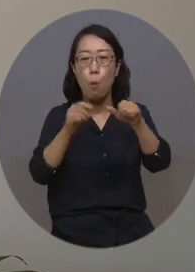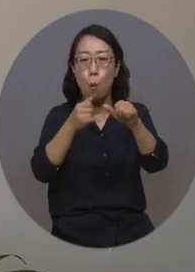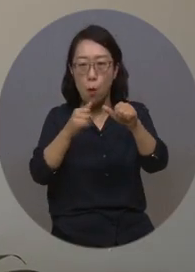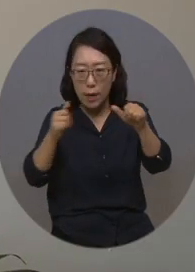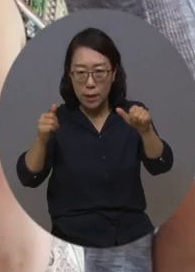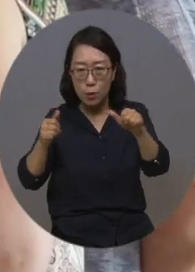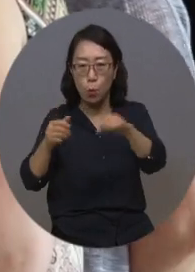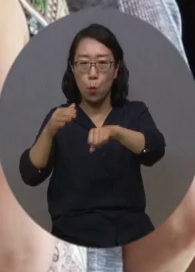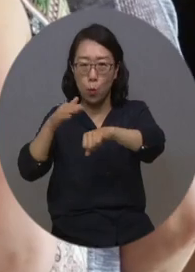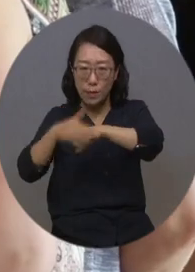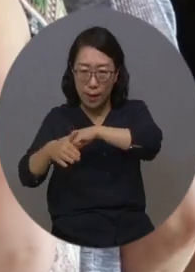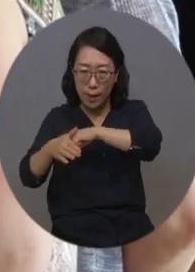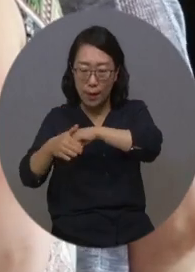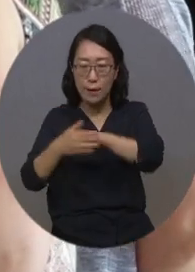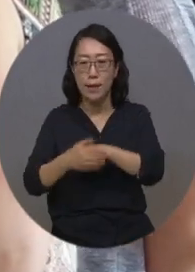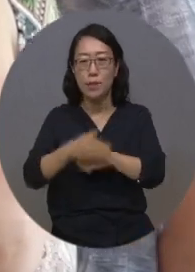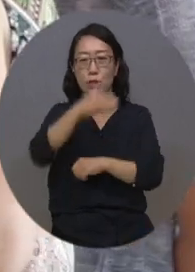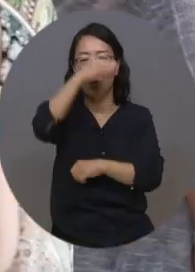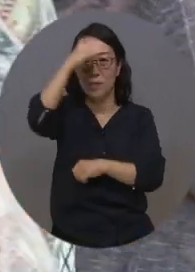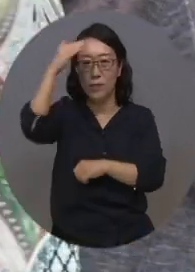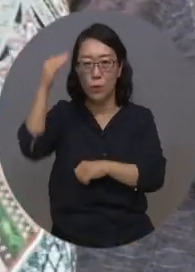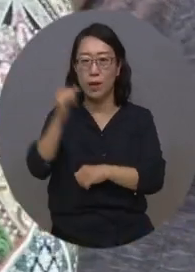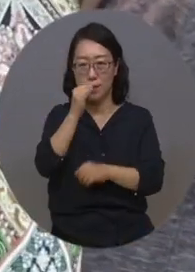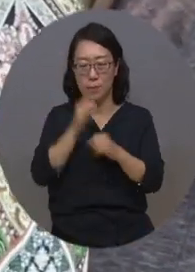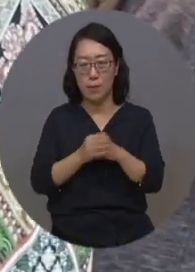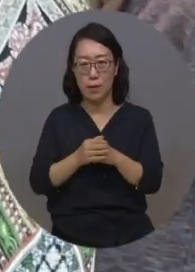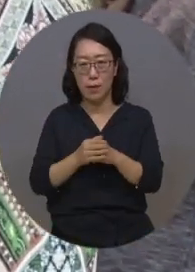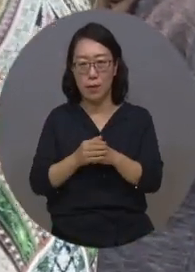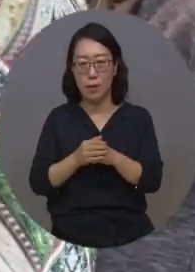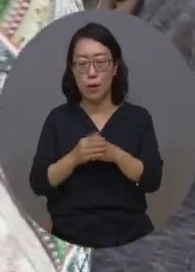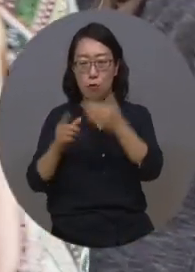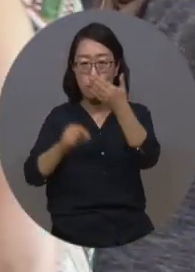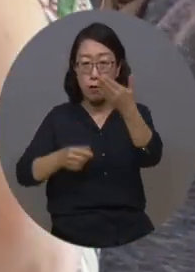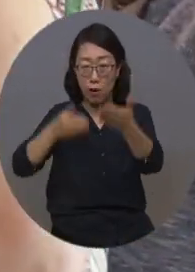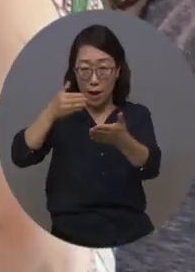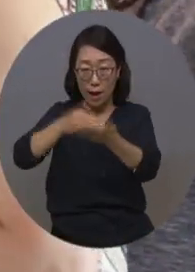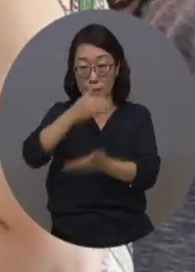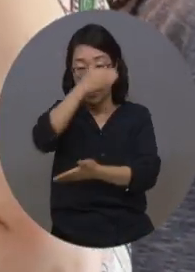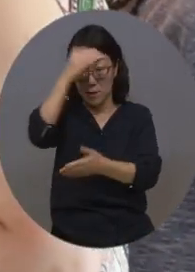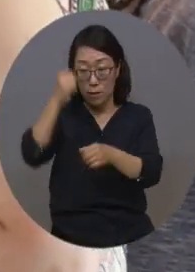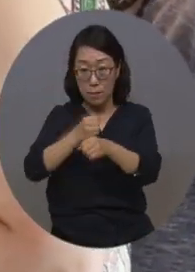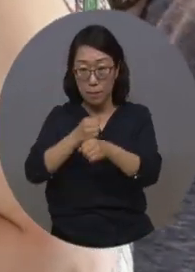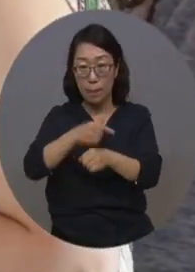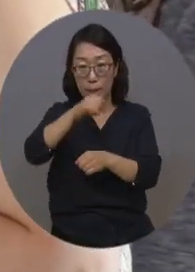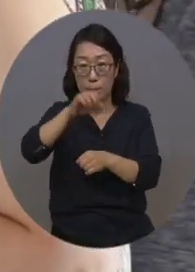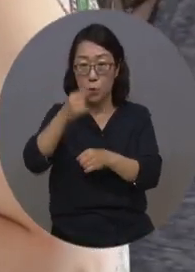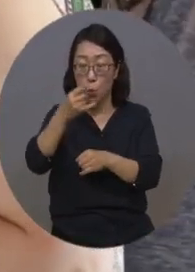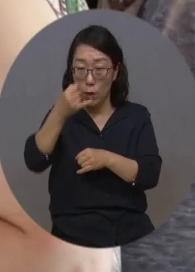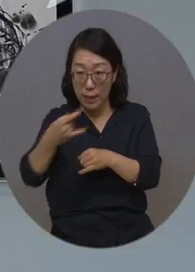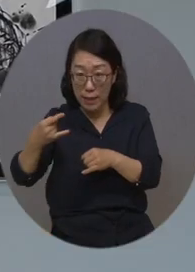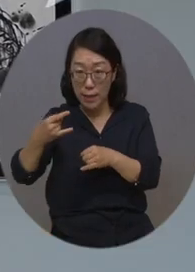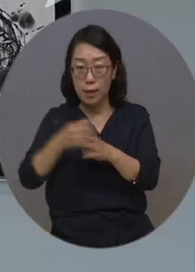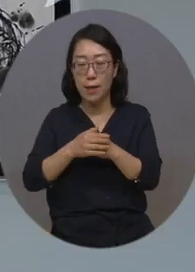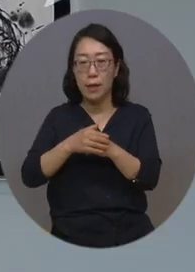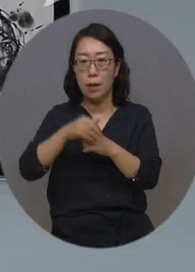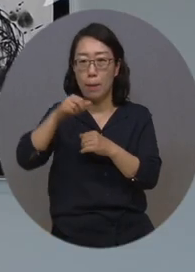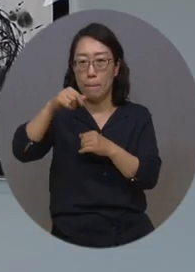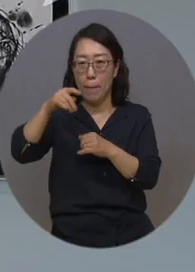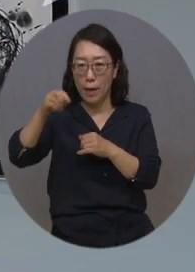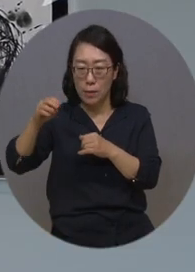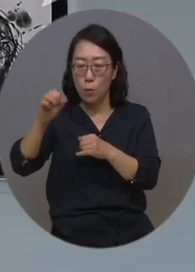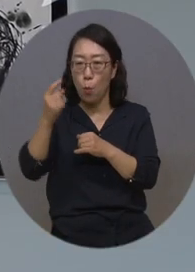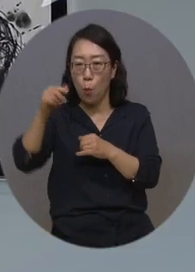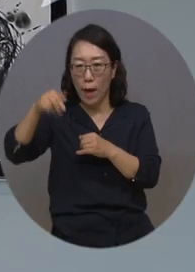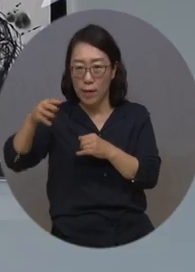있습니다. 오는 9월 3일까지 열리는 이번 전시회는 김소희, 김주연, 박정경, 옥해선,